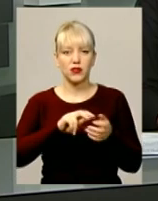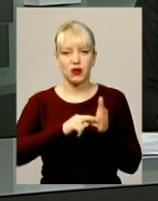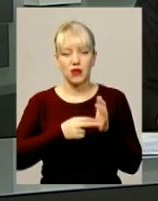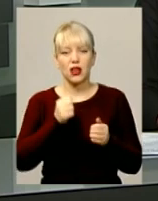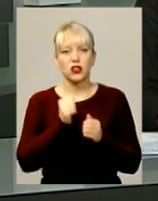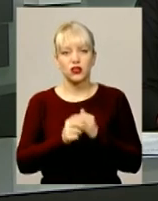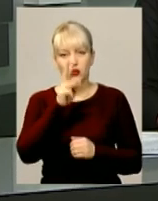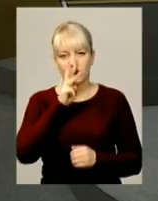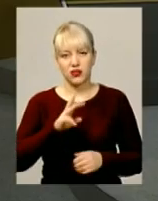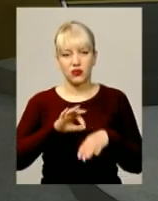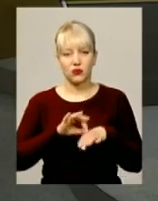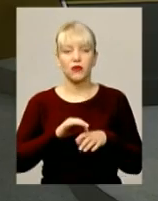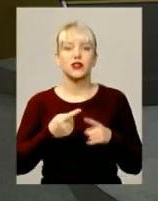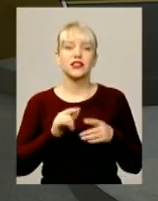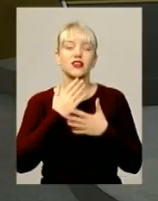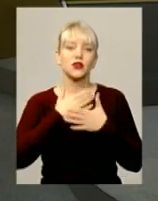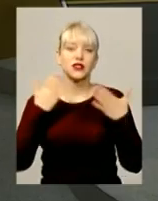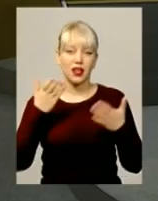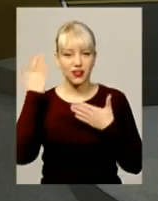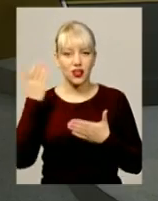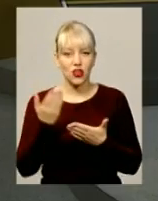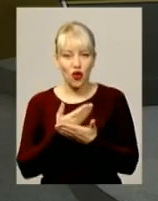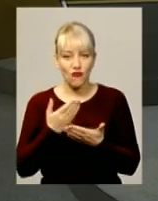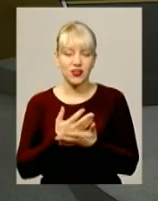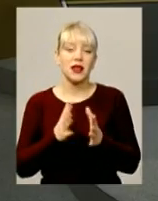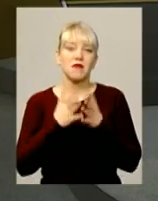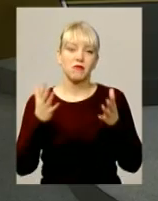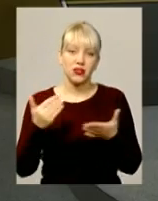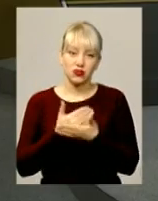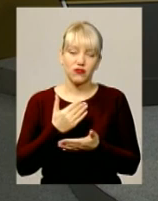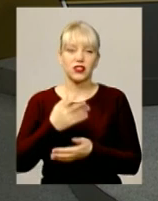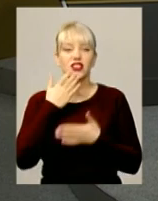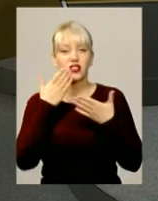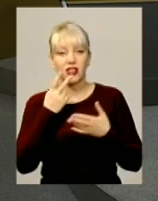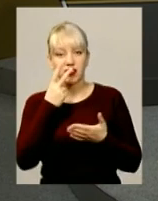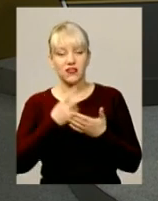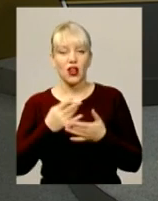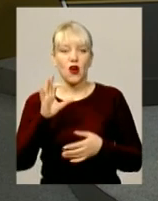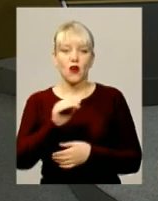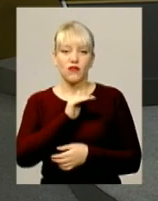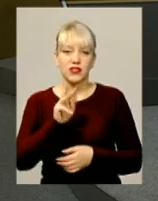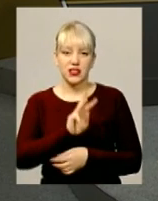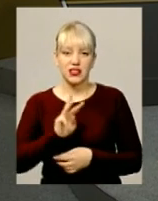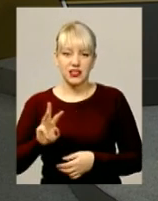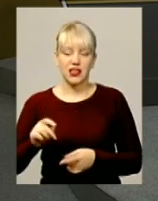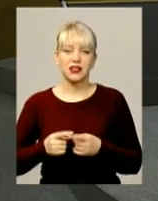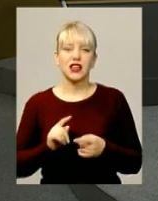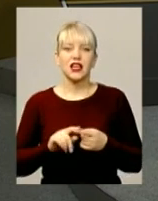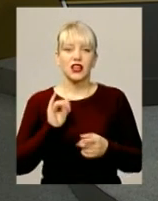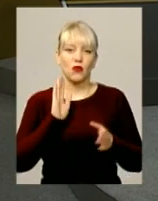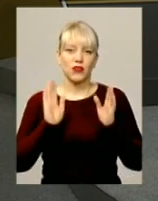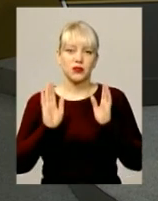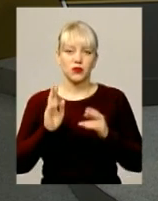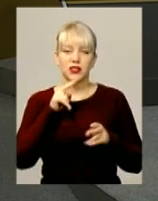щоквартально. Наразі це остання інформація. Ще більше новин читайте та дивіться на нашому офіційному сайті та на сторінці УСФ у